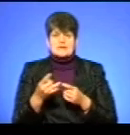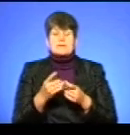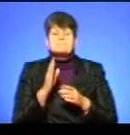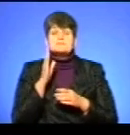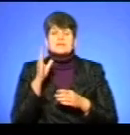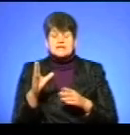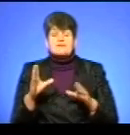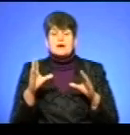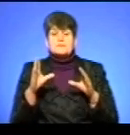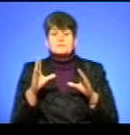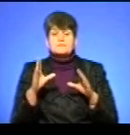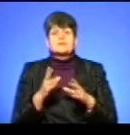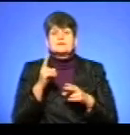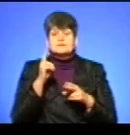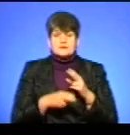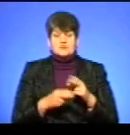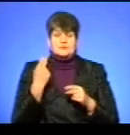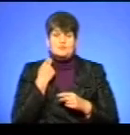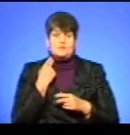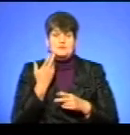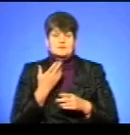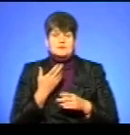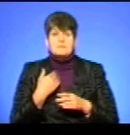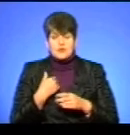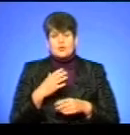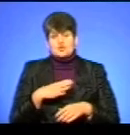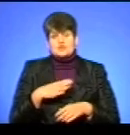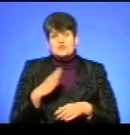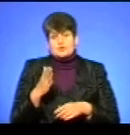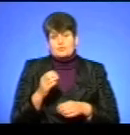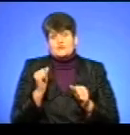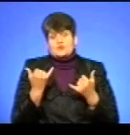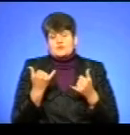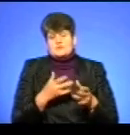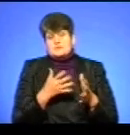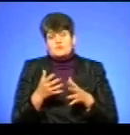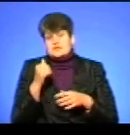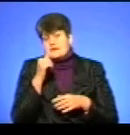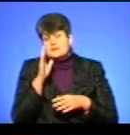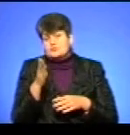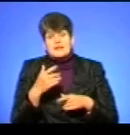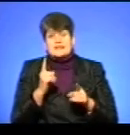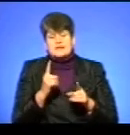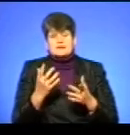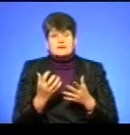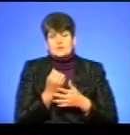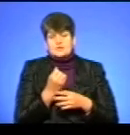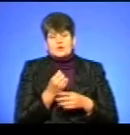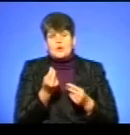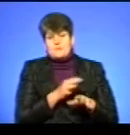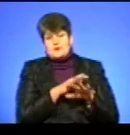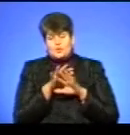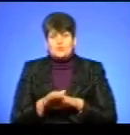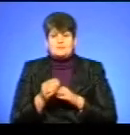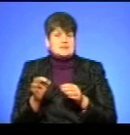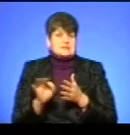погашення заборгованості за виконані роботи? За виконані роботи ми очікуємо, може вони сьогодні знайшли, може вони завтра знайдуть. Як тільки знайдуть кошти від основного